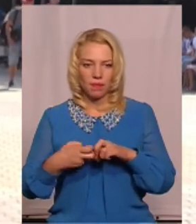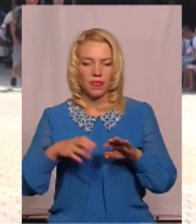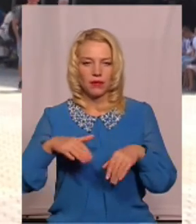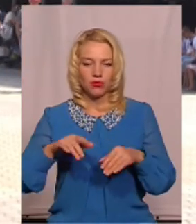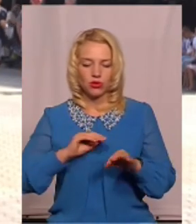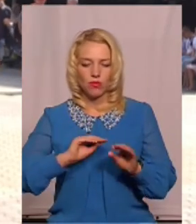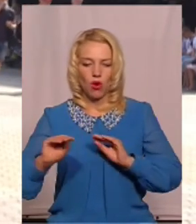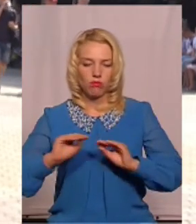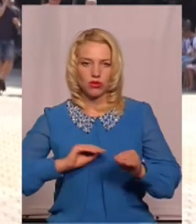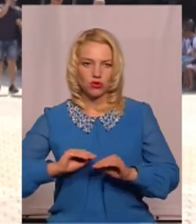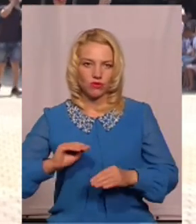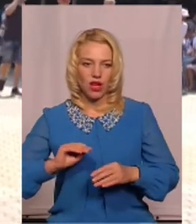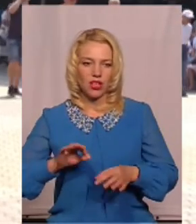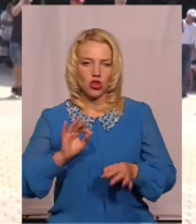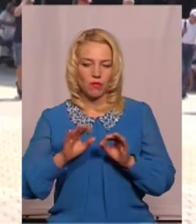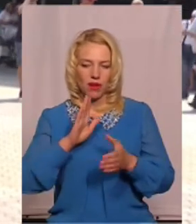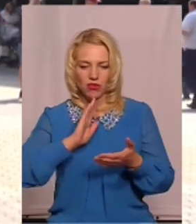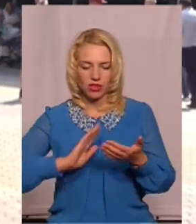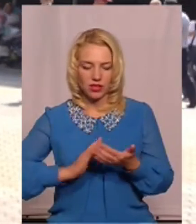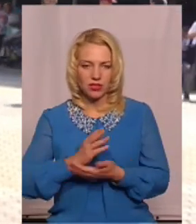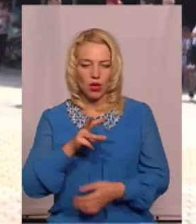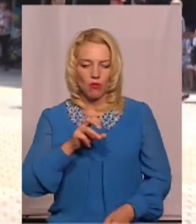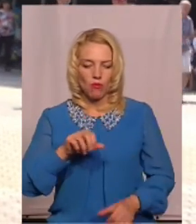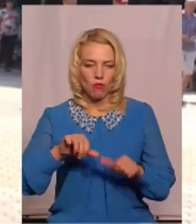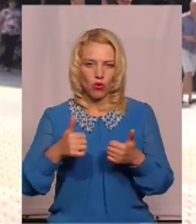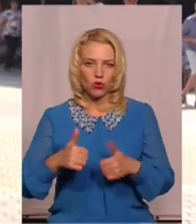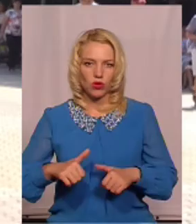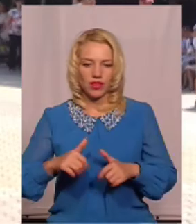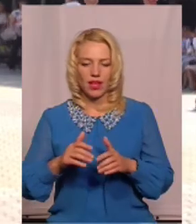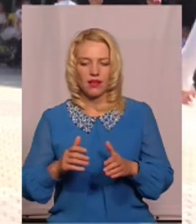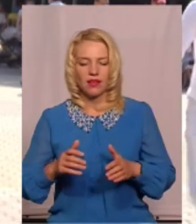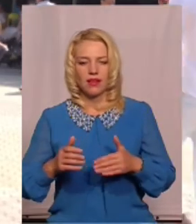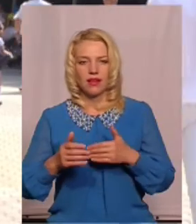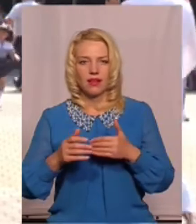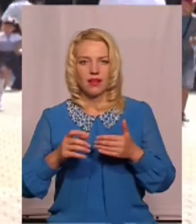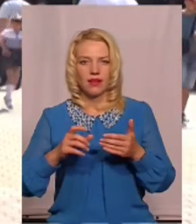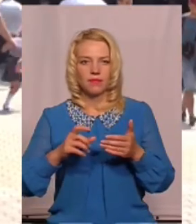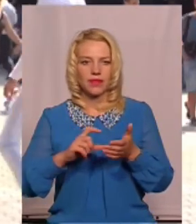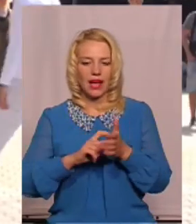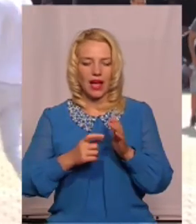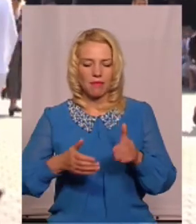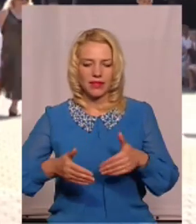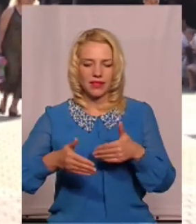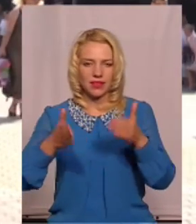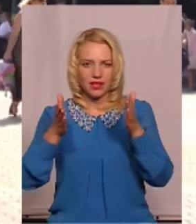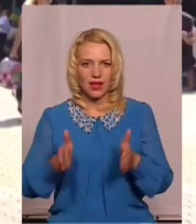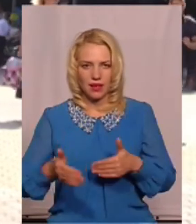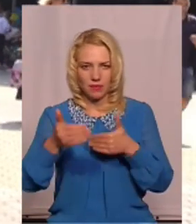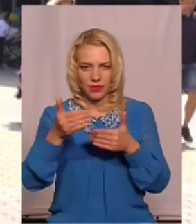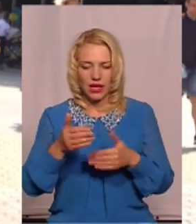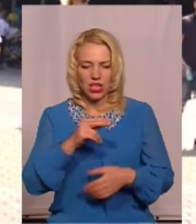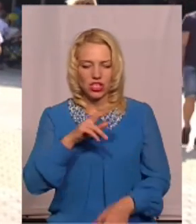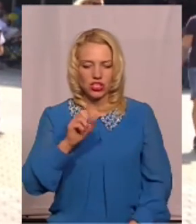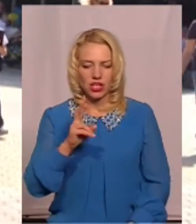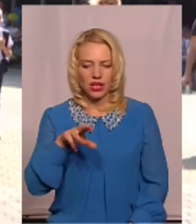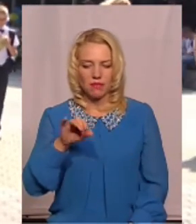облаштували нормальну якісну модульну кабінку в парку Чекмана біля Зоокуточка. Там є